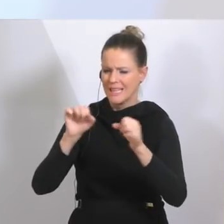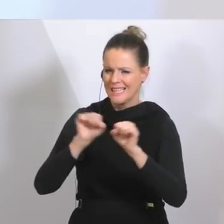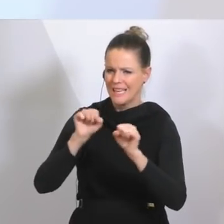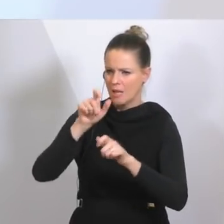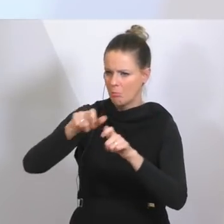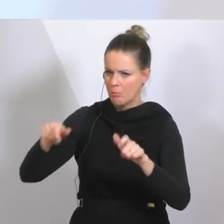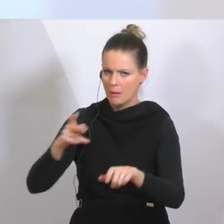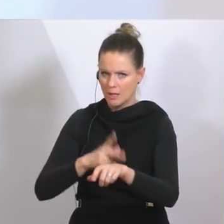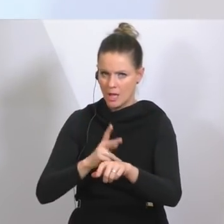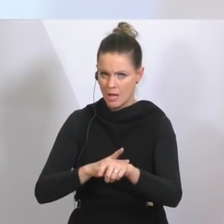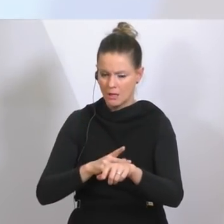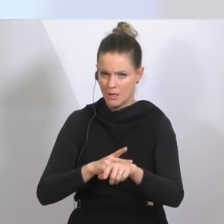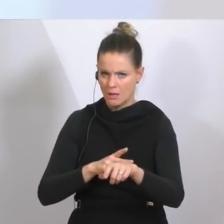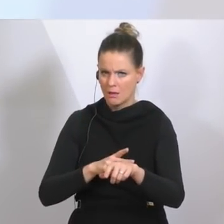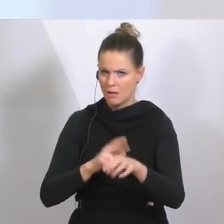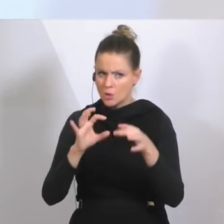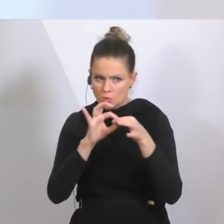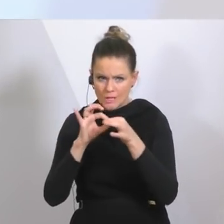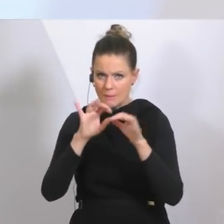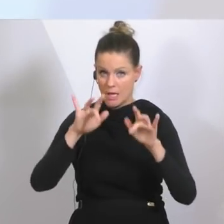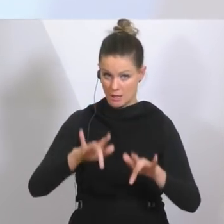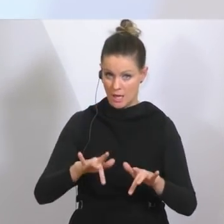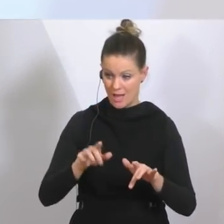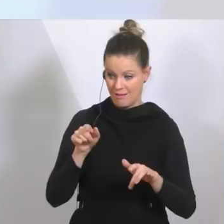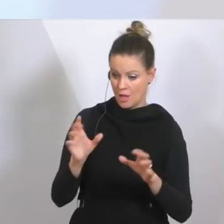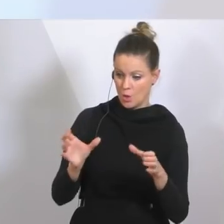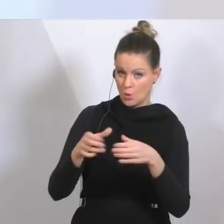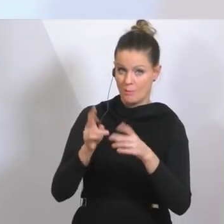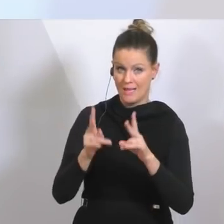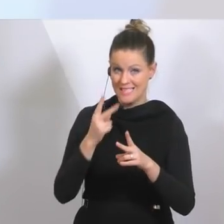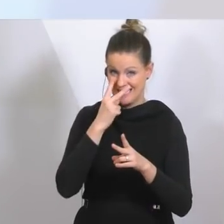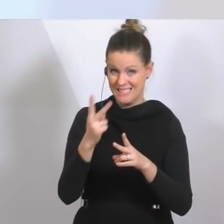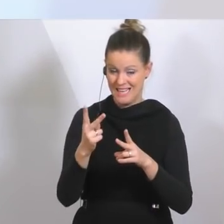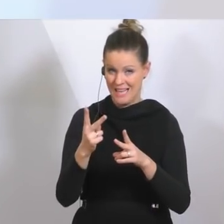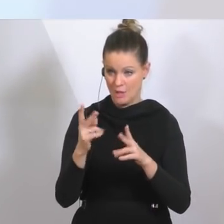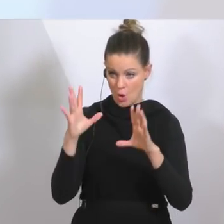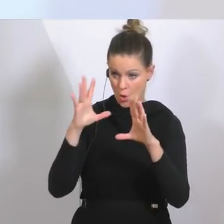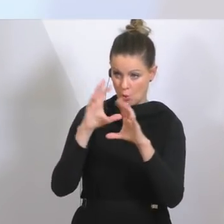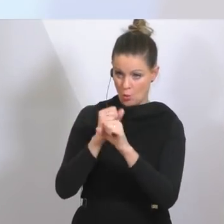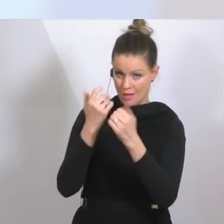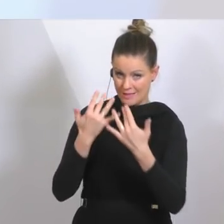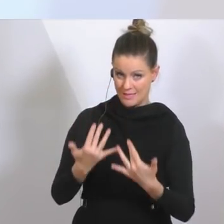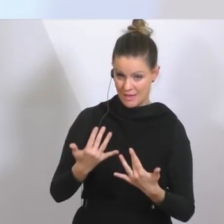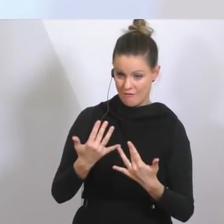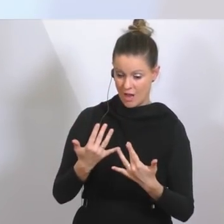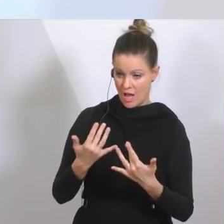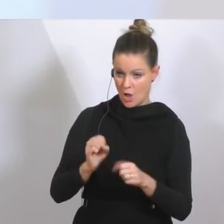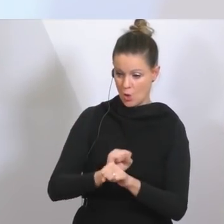hier zu Korrelationen kommt und ob wir in dieser Gruppe sehen, dass hier eine Dunkelziffer an Corona